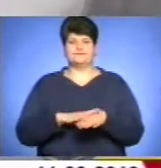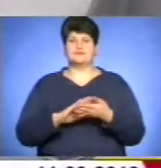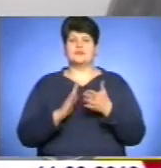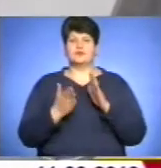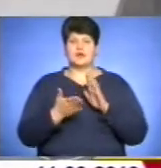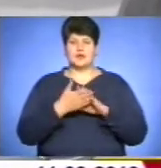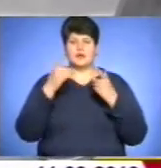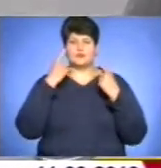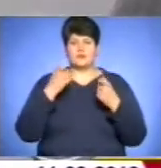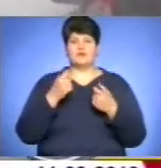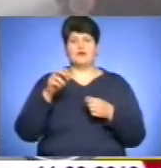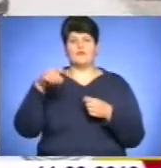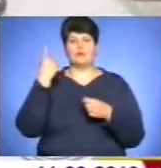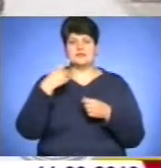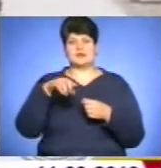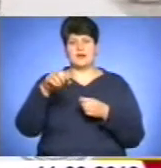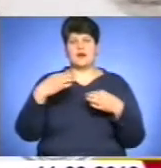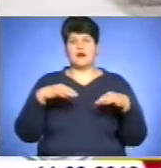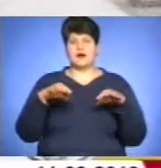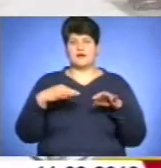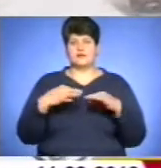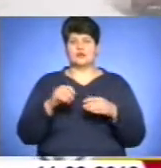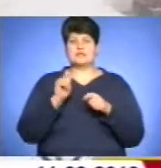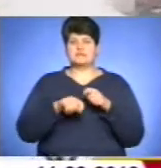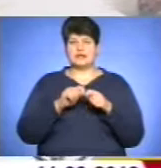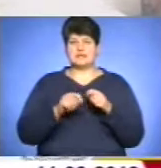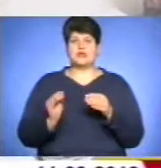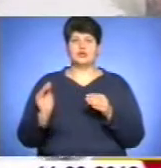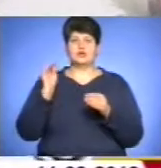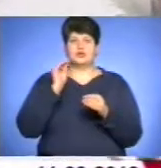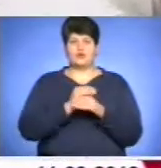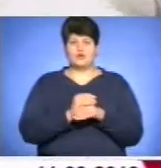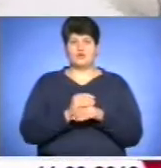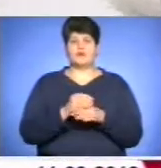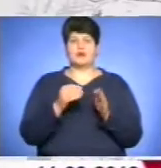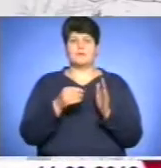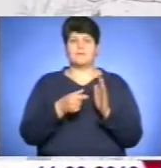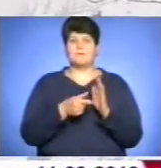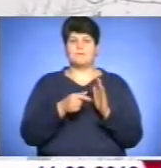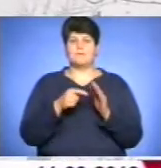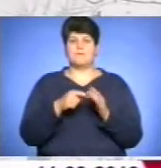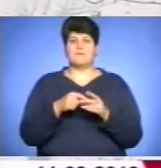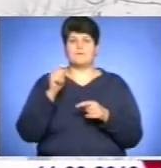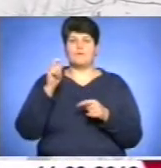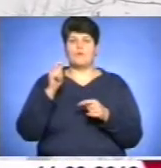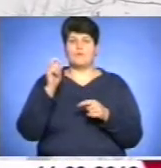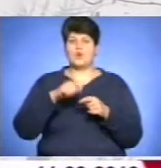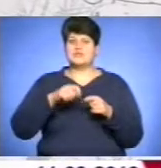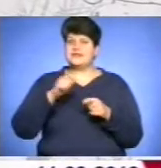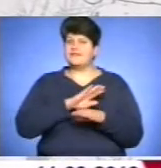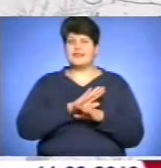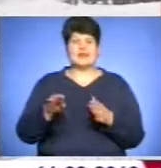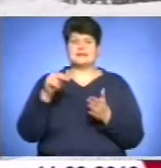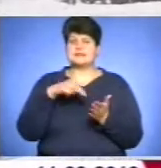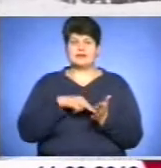повідомили в обласній автоінспекції, додаткових постів у такій ситуації на дорогах не ставлять. Єдиний застережний захід –